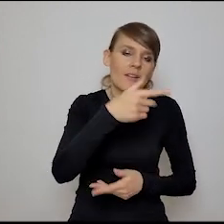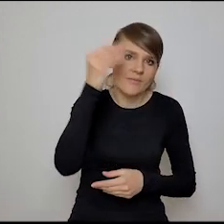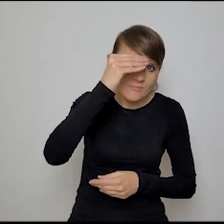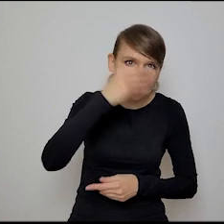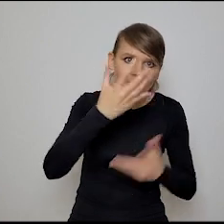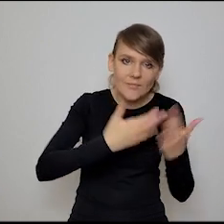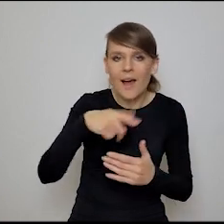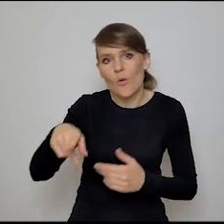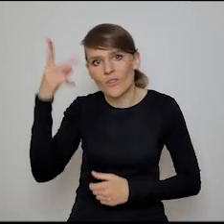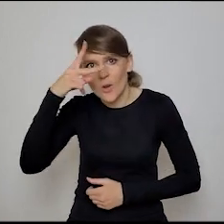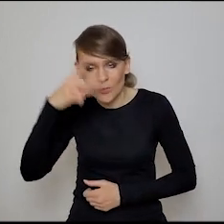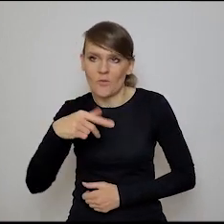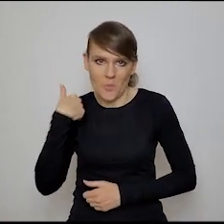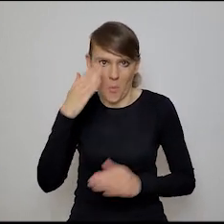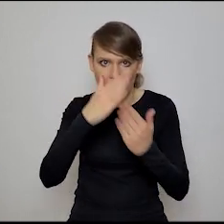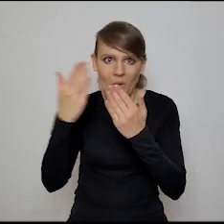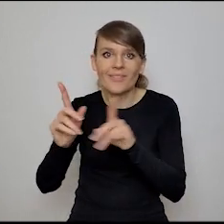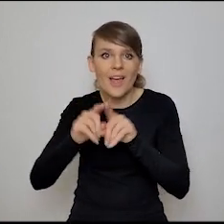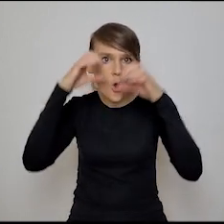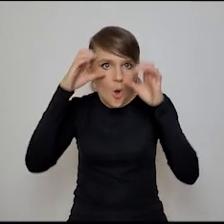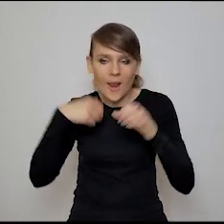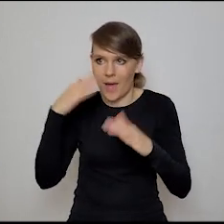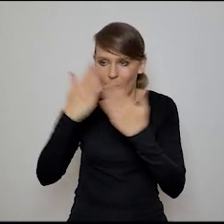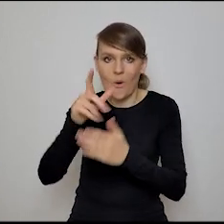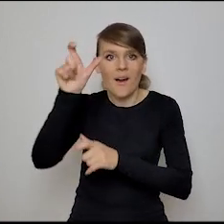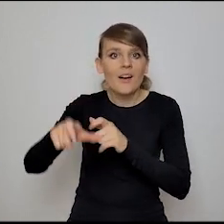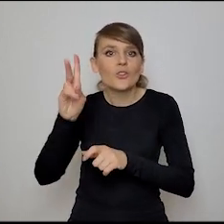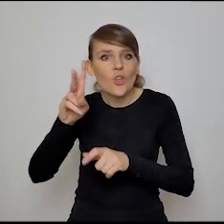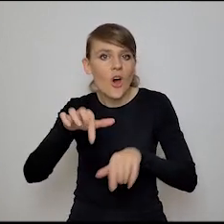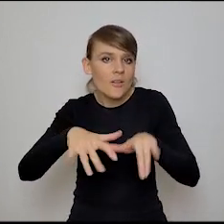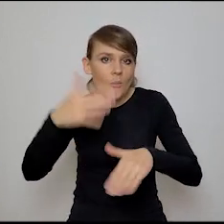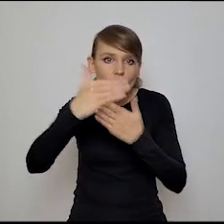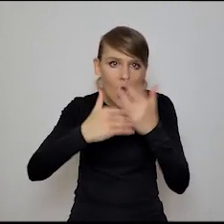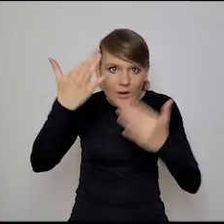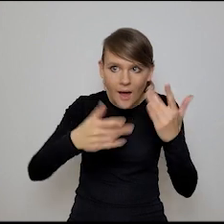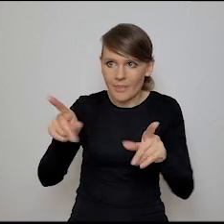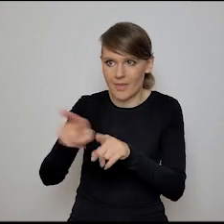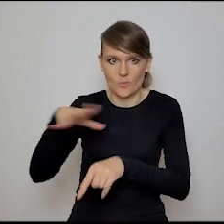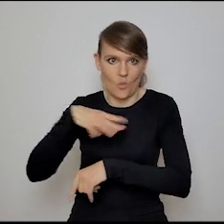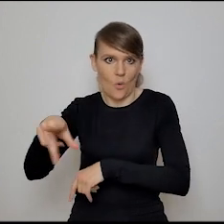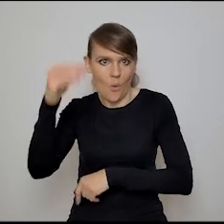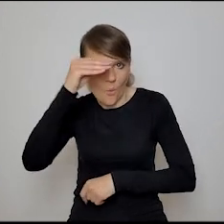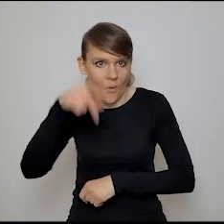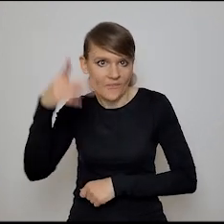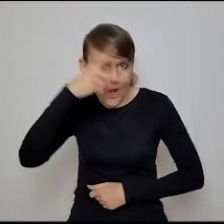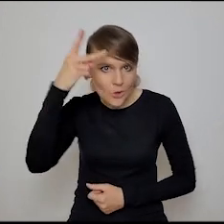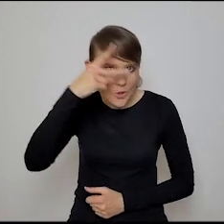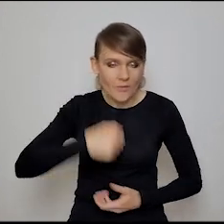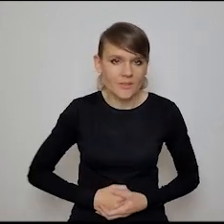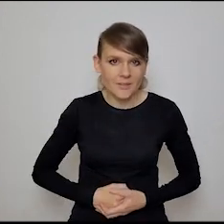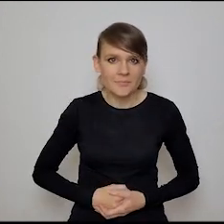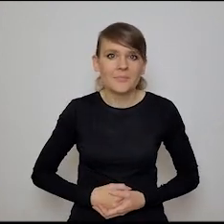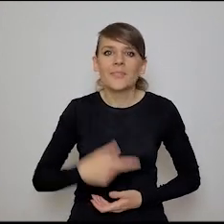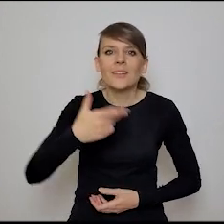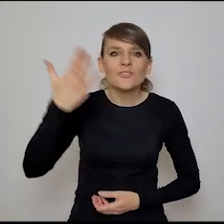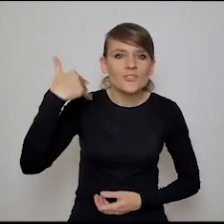coś takiego. To już poznałam. Poznałam w Google trochę programistów po filozofii analitycznej zwłaszcza. To nie jest takie totalnie unkamon. Mi się wydaje, że był kiedyś taki moment, my